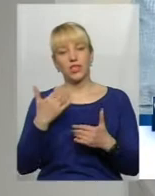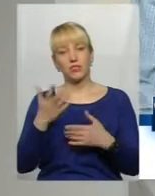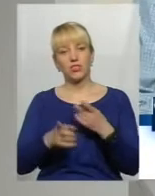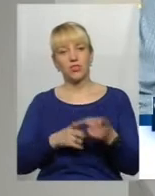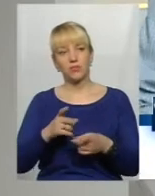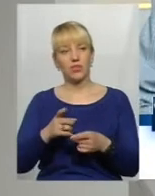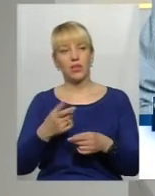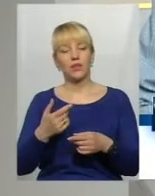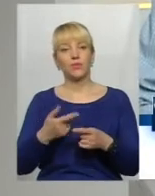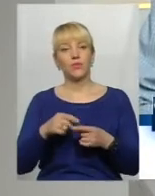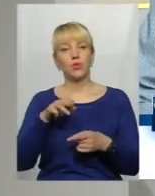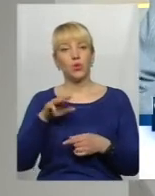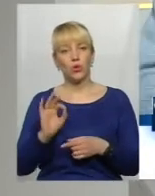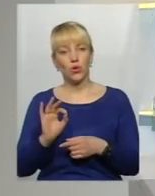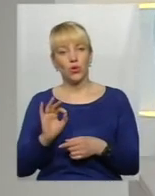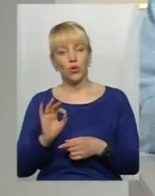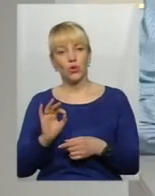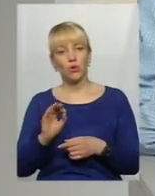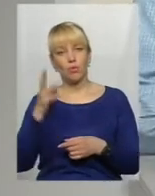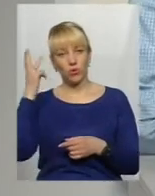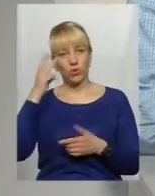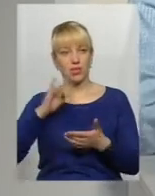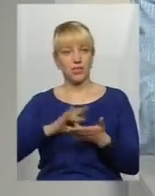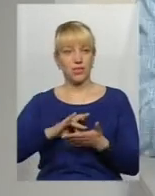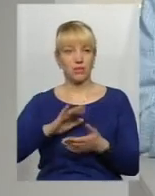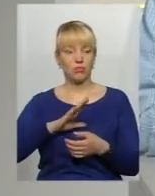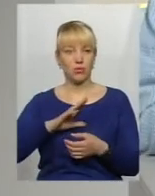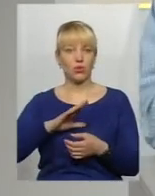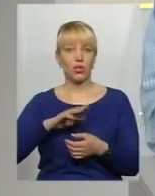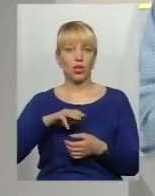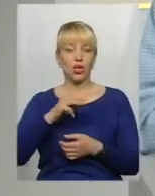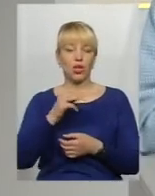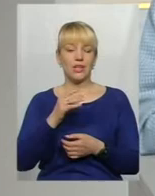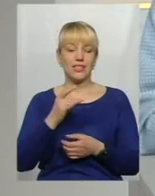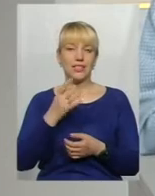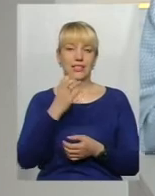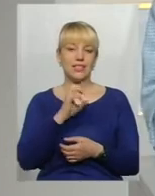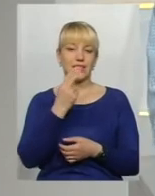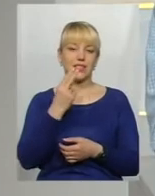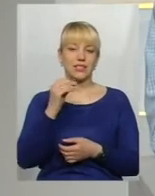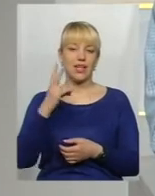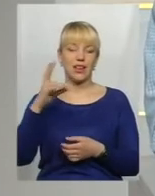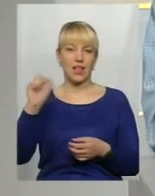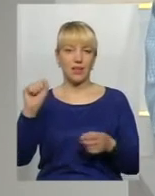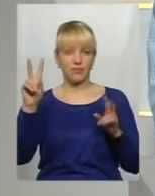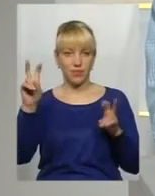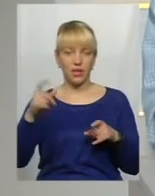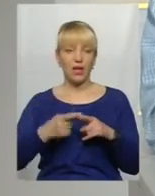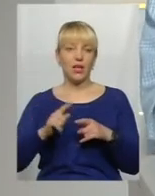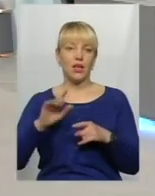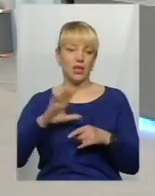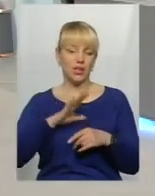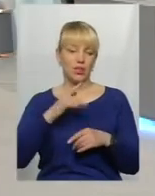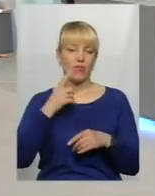вже в другій, так, поділля центру, було ток-шоу-сцена, і ми говорили так само про цю тему, про проблематику,